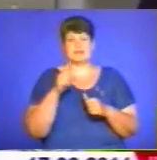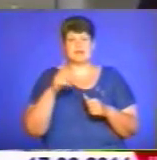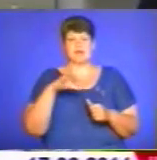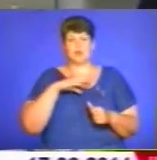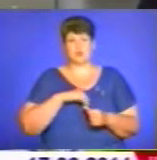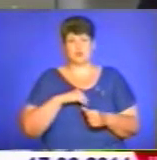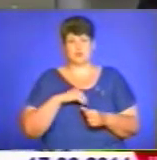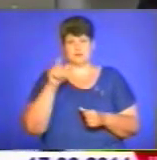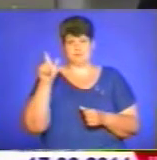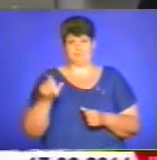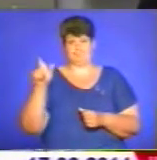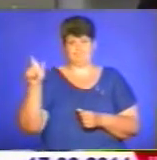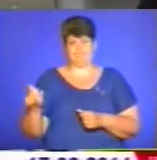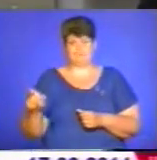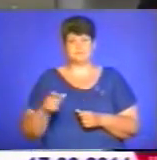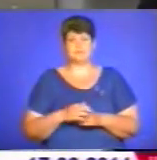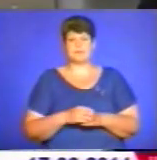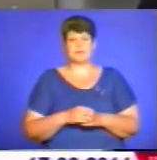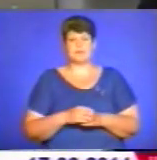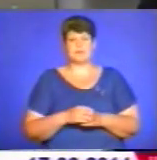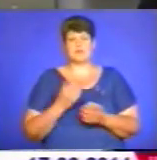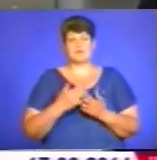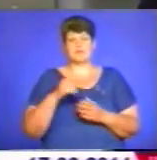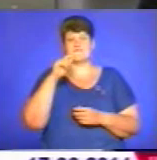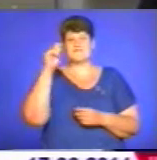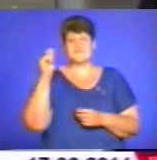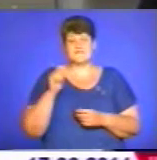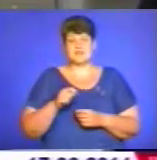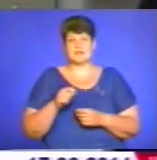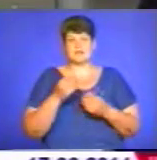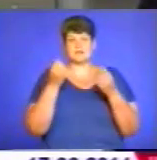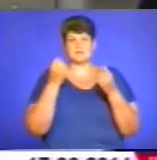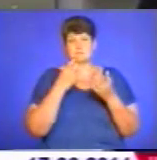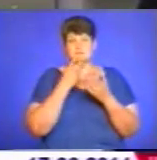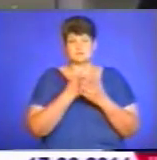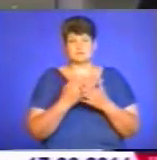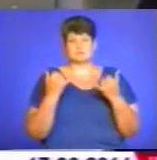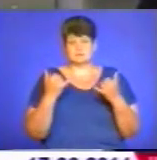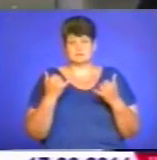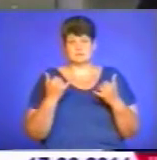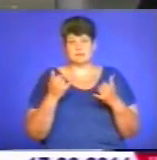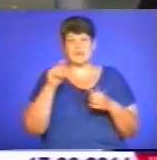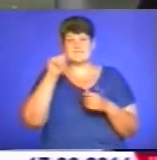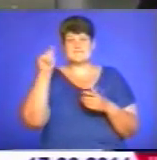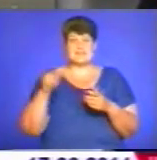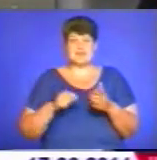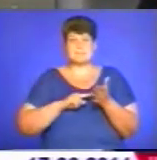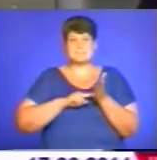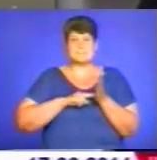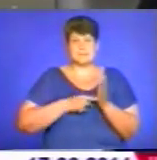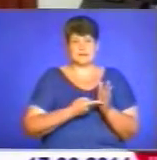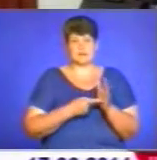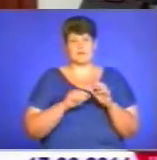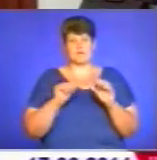Тобто війна не так мілітарна зараз проявляється, як війна переконань і формування